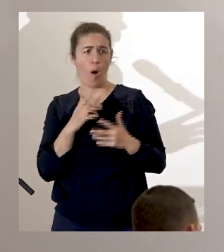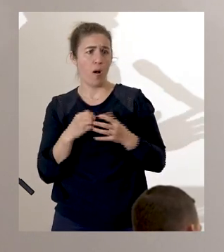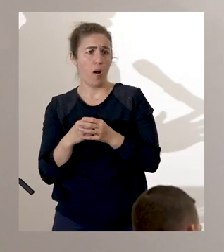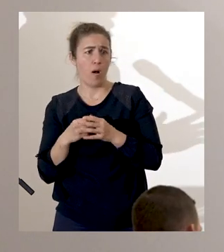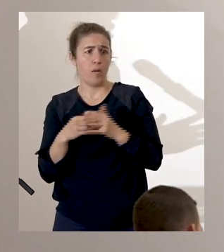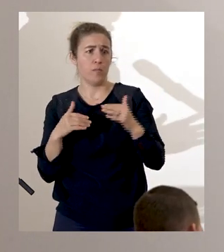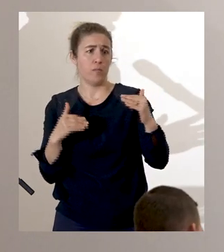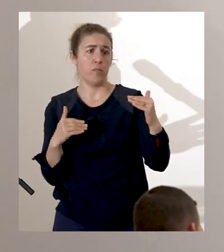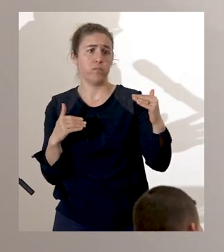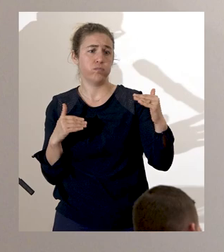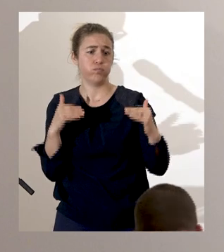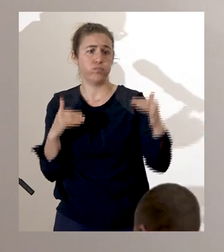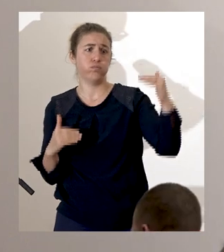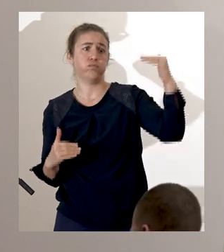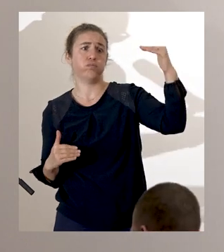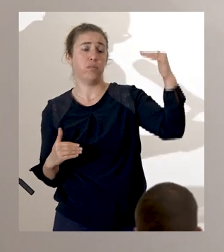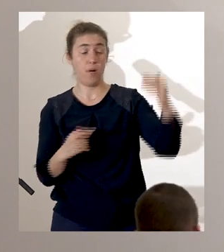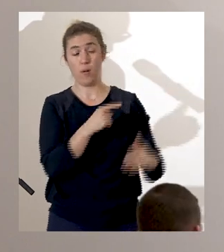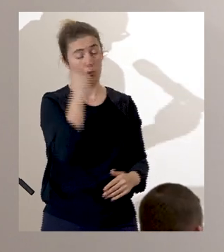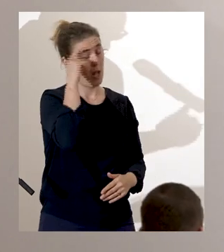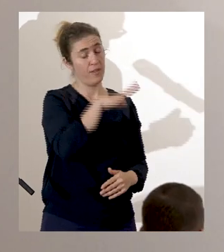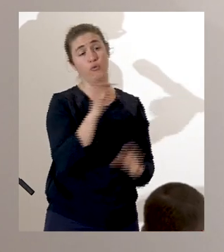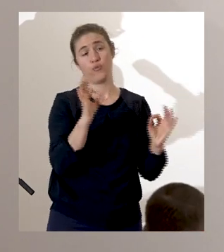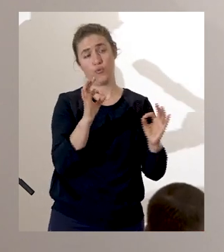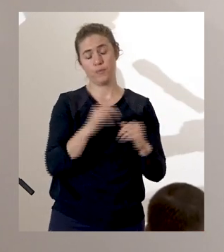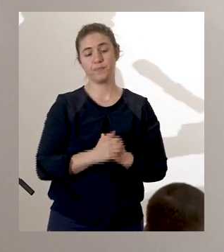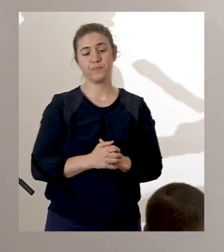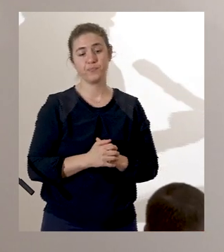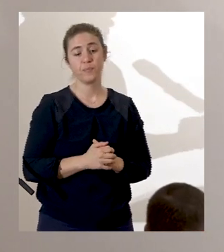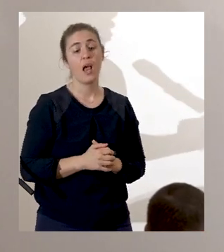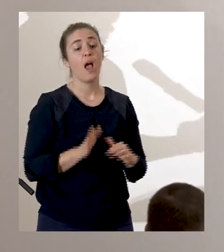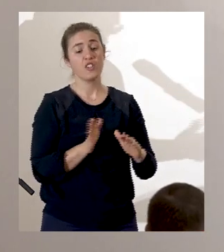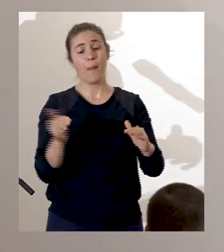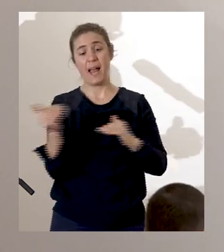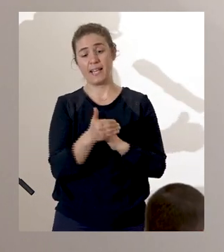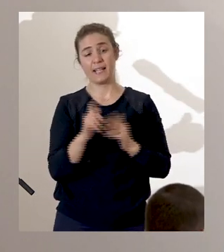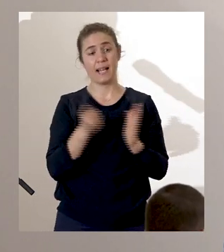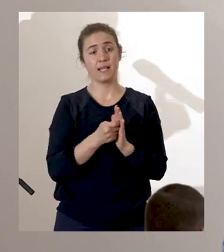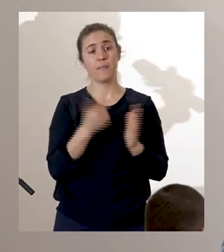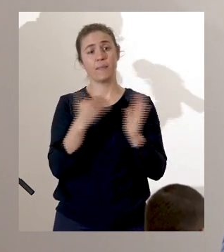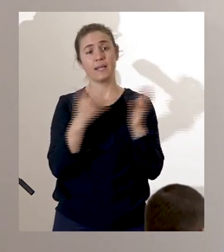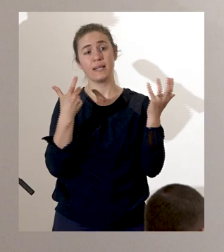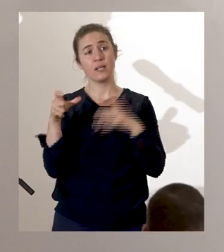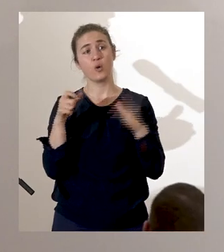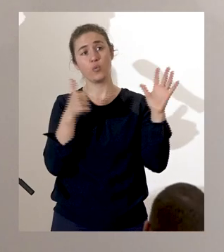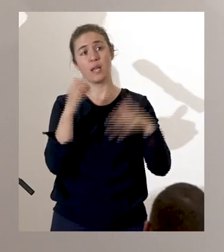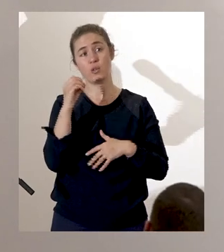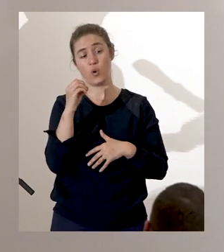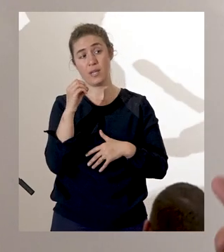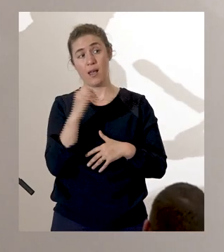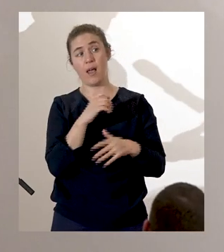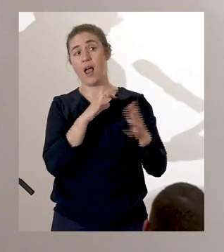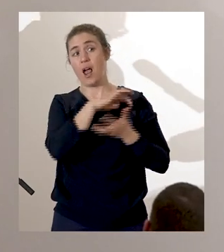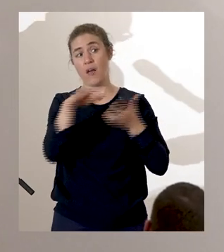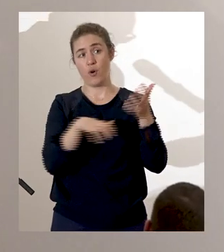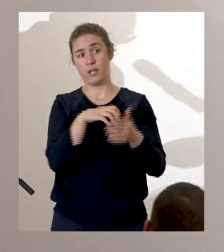de vue, il ne se trompait pas. La Jamaïque fut le théâtre de la révolte de Taqui en 1760, la plus importante révolte d'esclaves avant